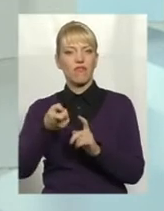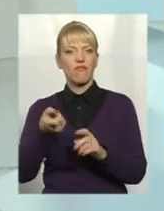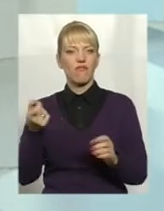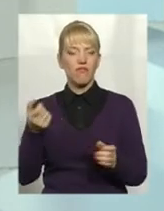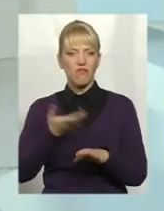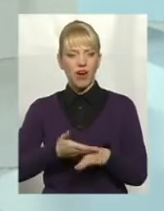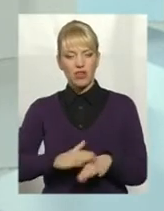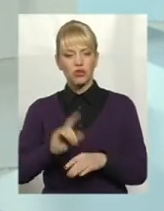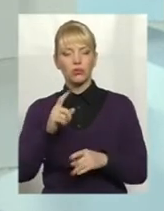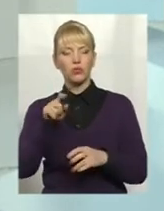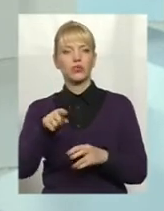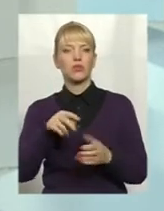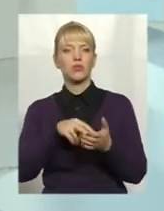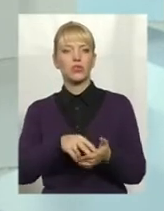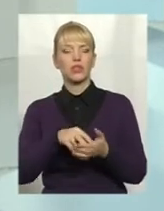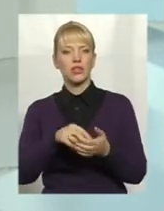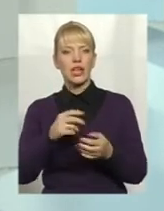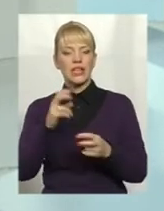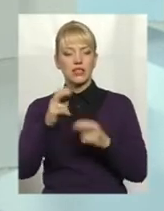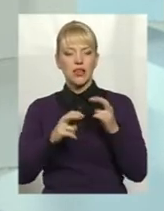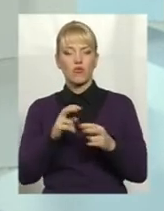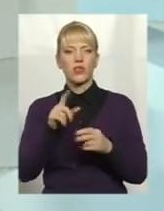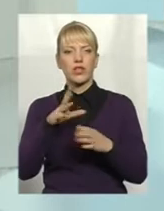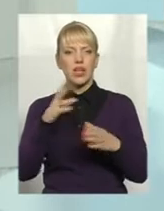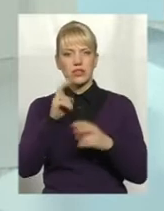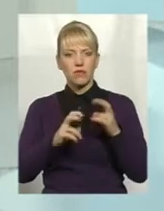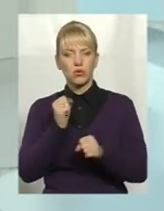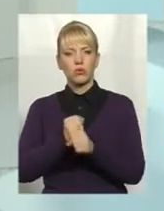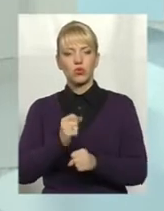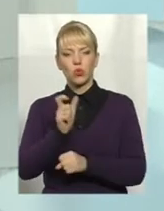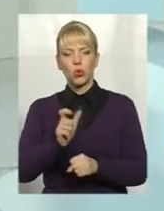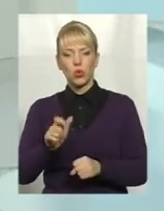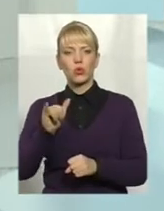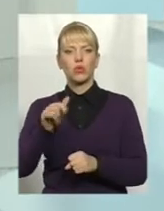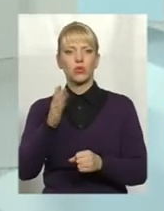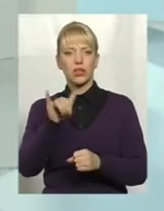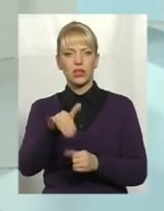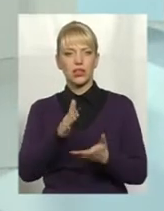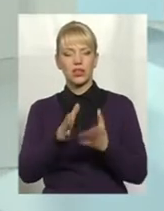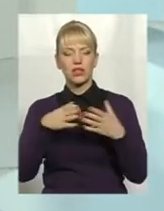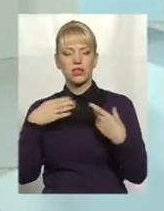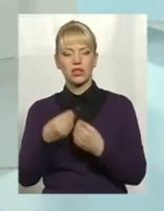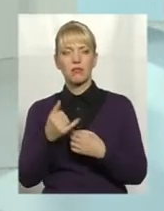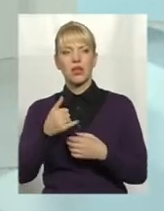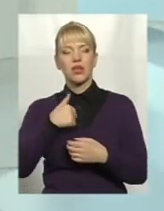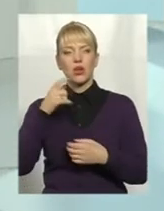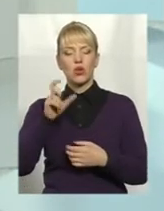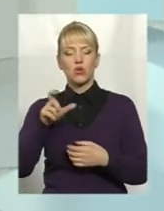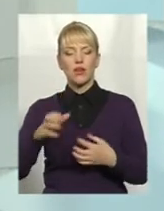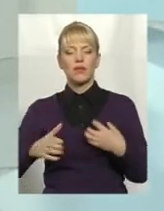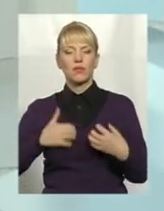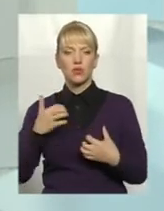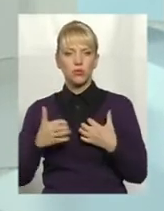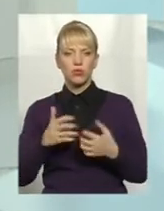підприємствах, за них стоять сім'ї. І на позитив того, як наше підприємство